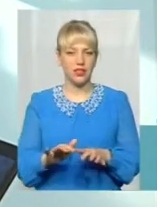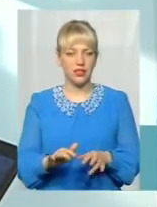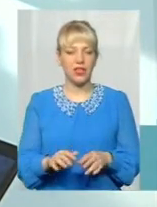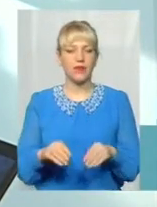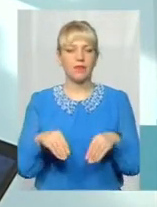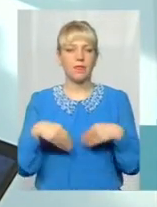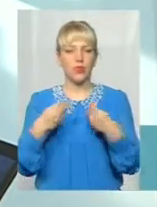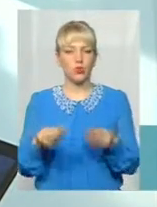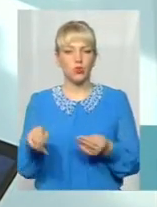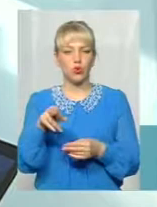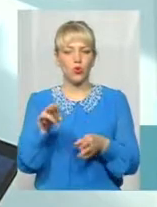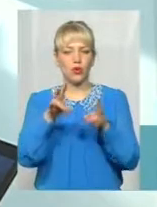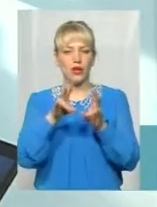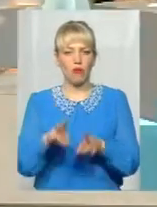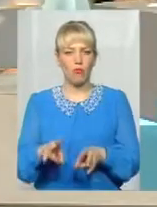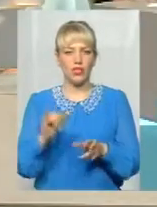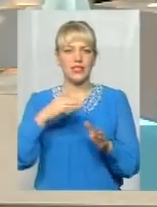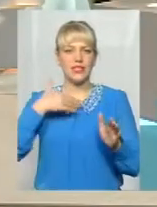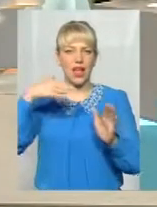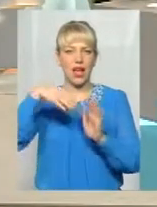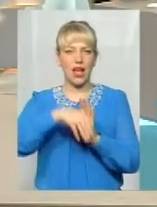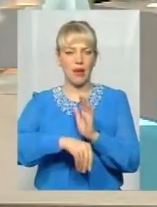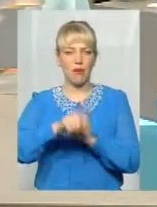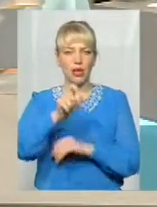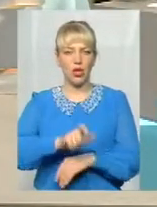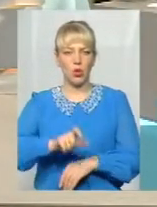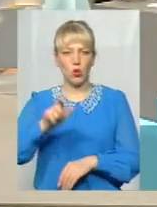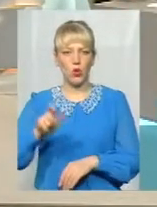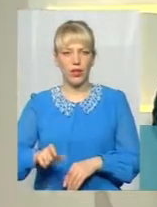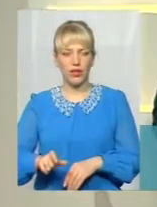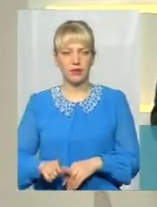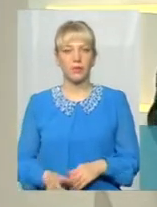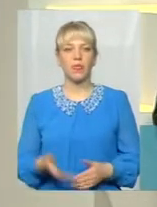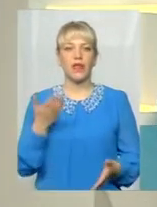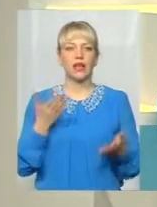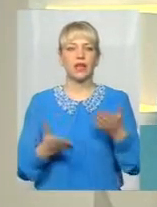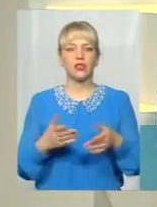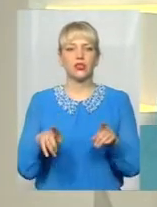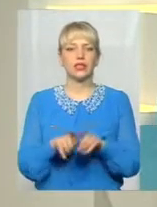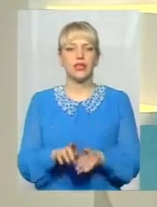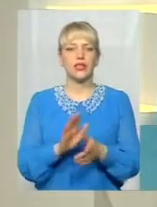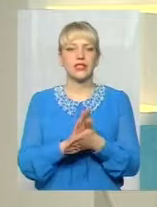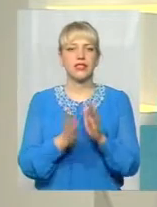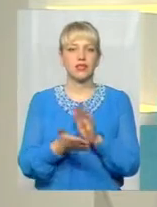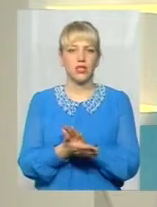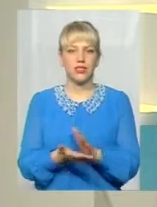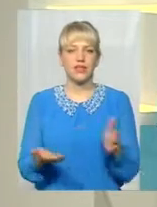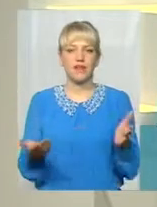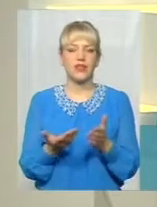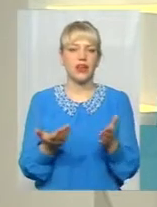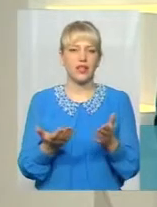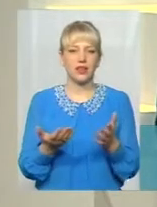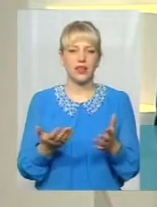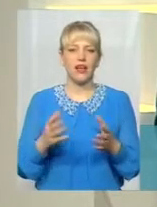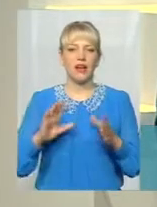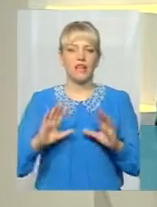і травмування, або навіть до загибелі людей. Але все ж таки, якщо склалася ситуація, в яких випадках в першу